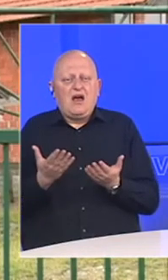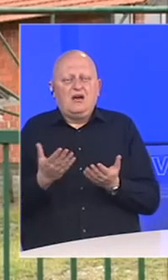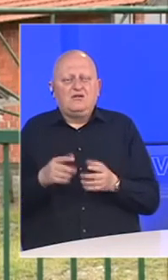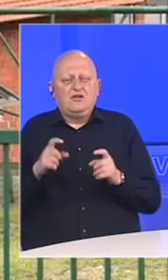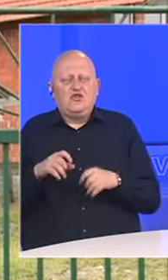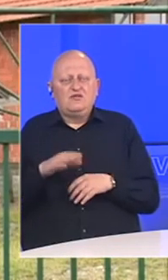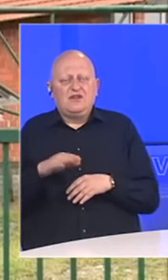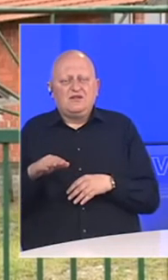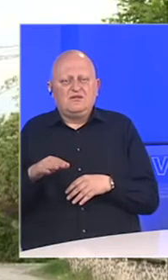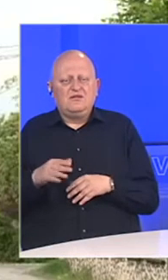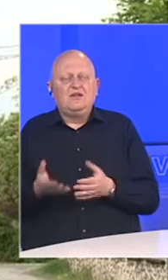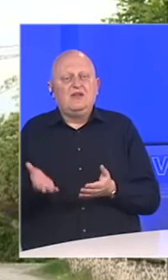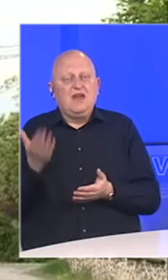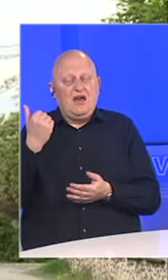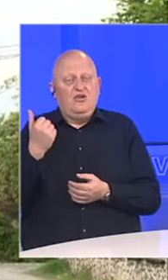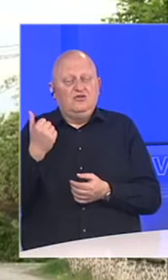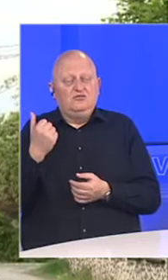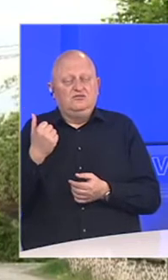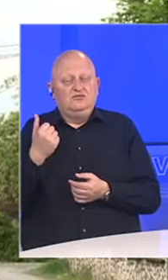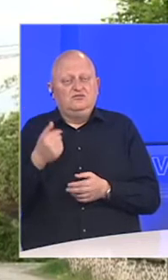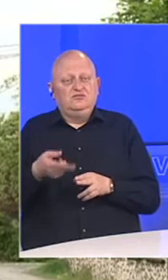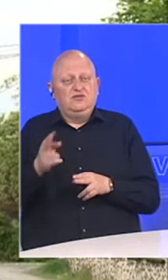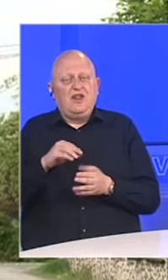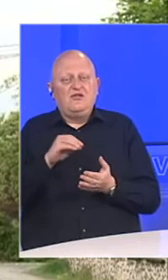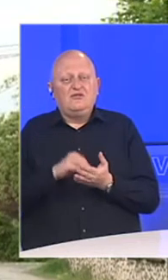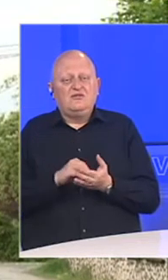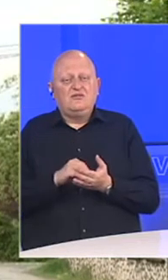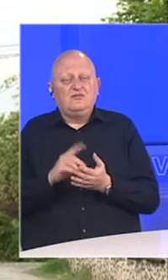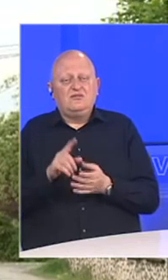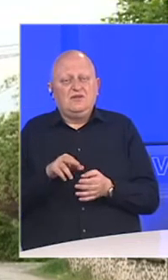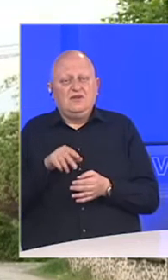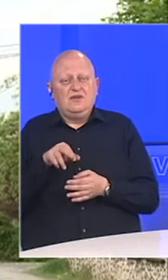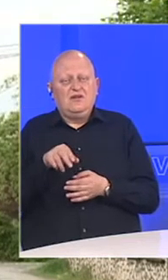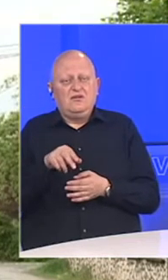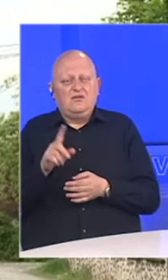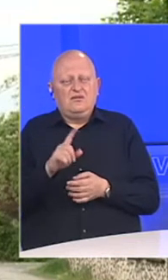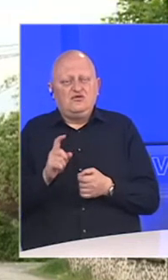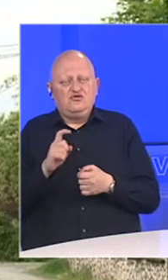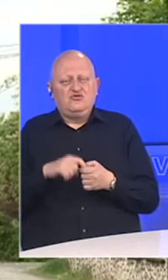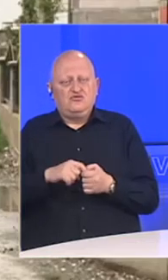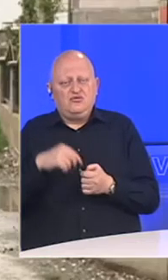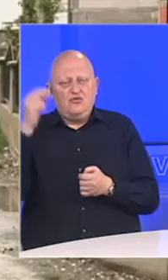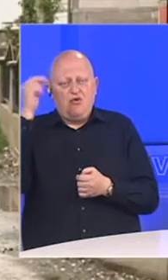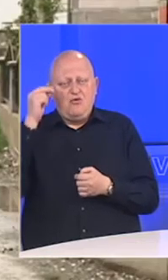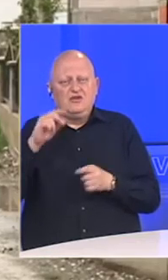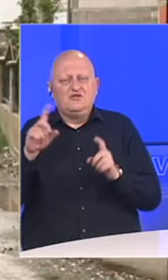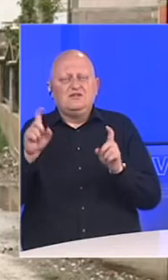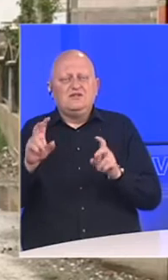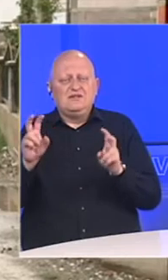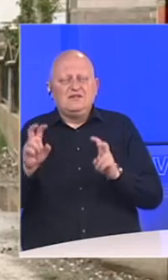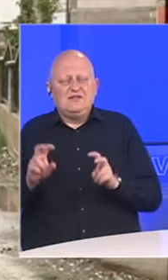romska djeca, iako u najvećem broju ne pohađaju i nisu uključena u obrazovni sistem,